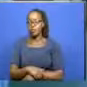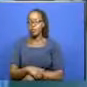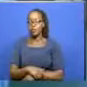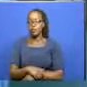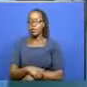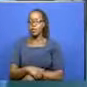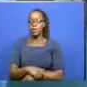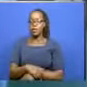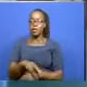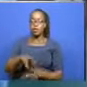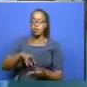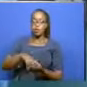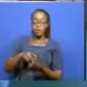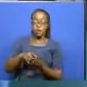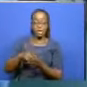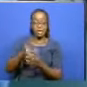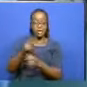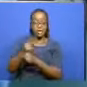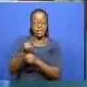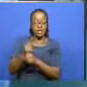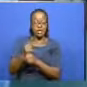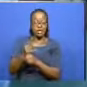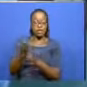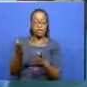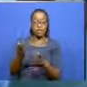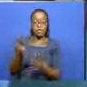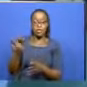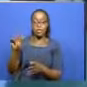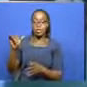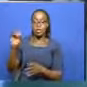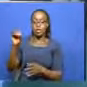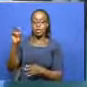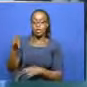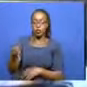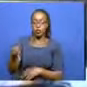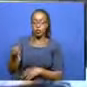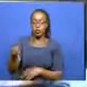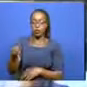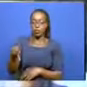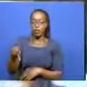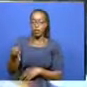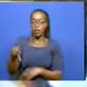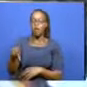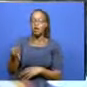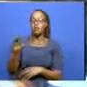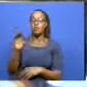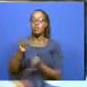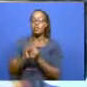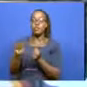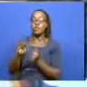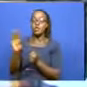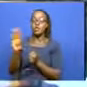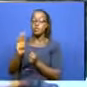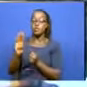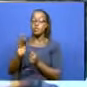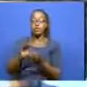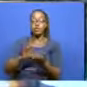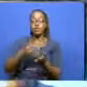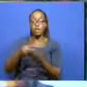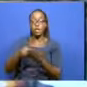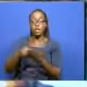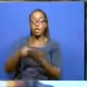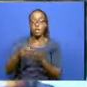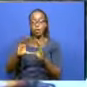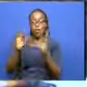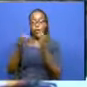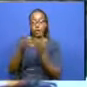Mradi wa ajira na utowaji fursa kwa vijana kujikuza nchini ni mradi wa shilingi biloni 15 unafadiliwa na serikali na banki